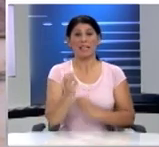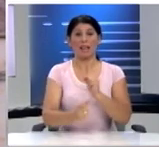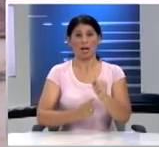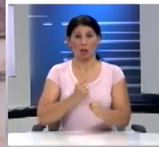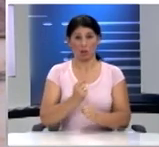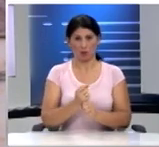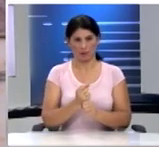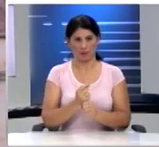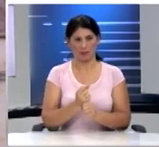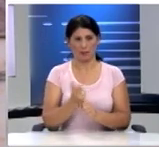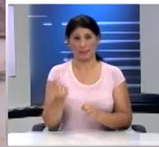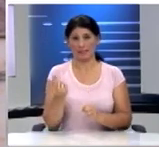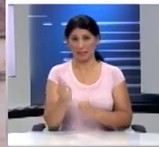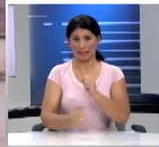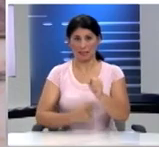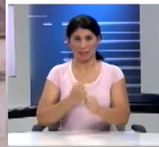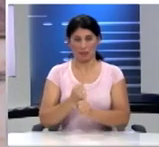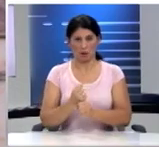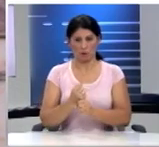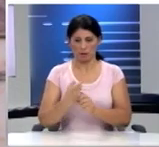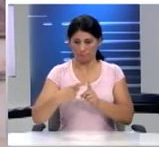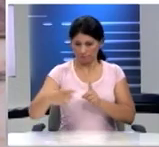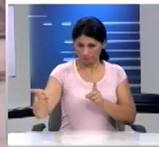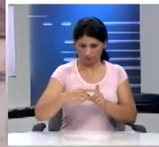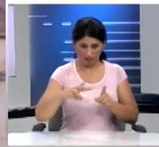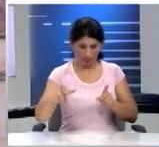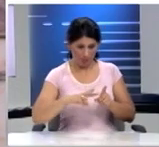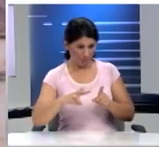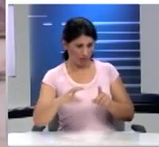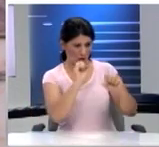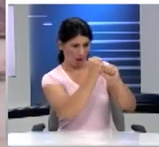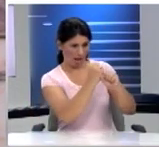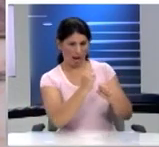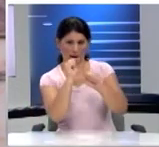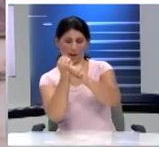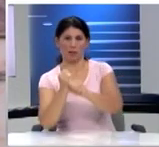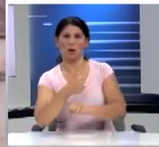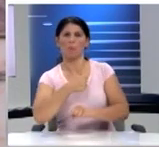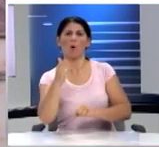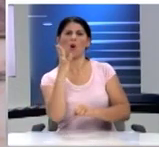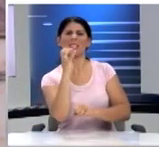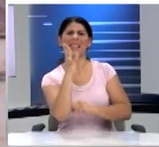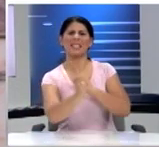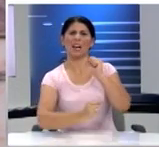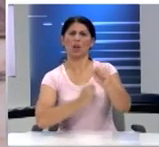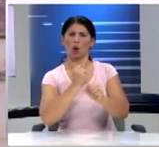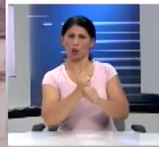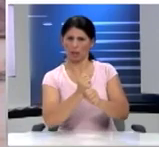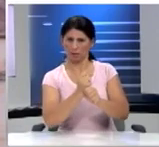Τα λίγα χρόνια που χωρίζουν αυτά τα δύο έργα Τα μόλις 40 χρόνια